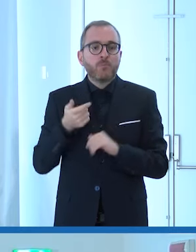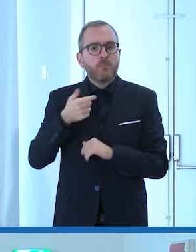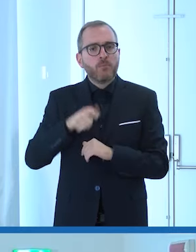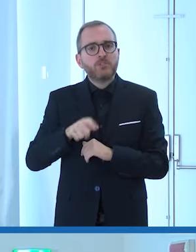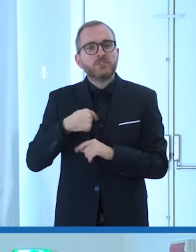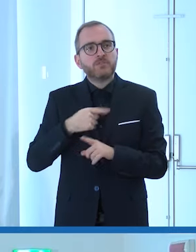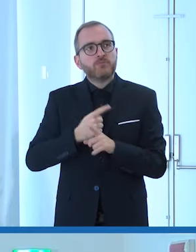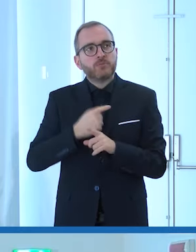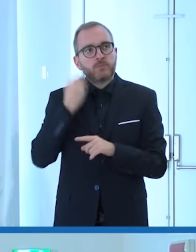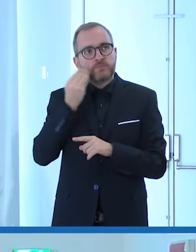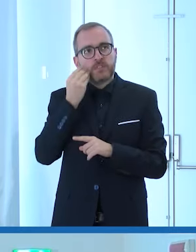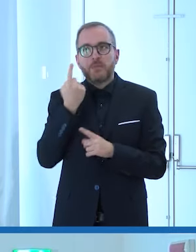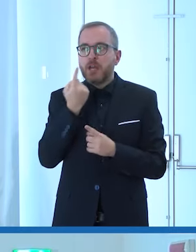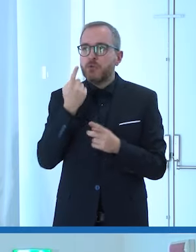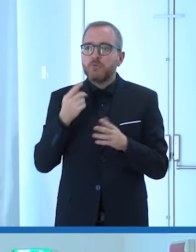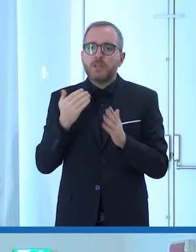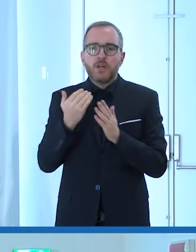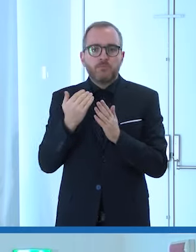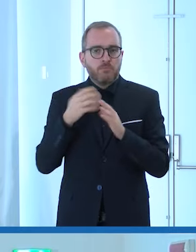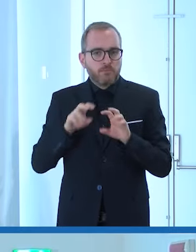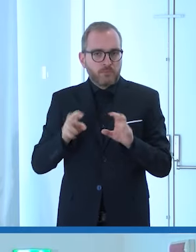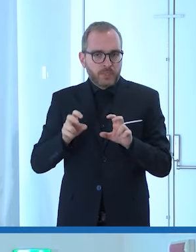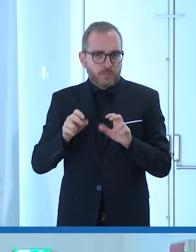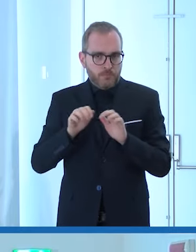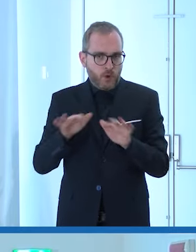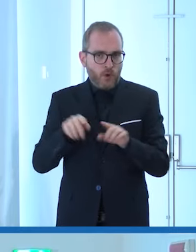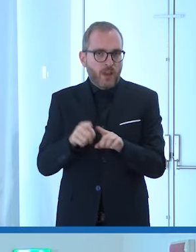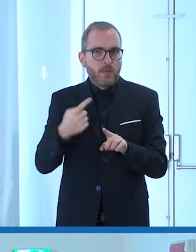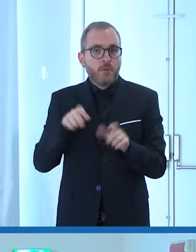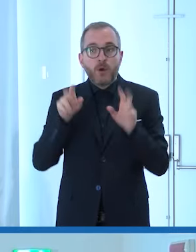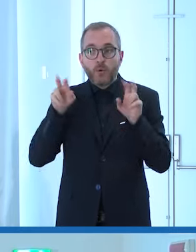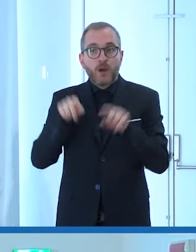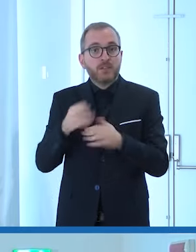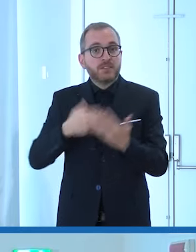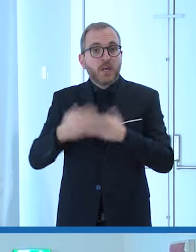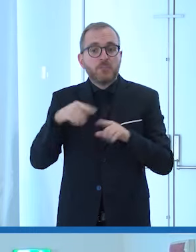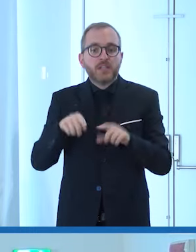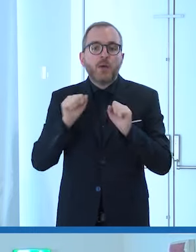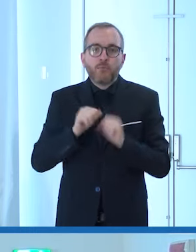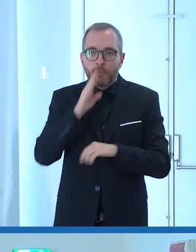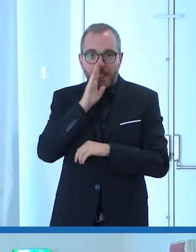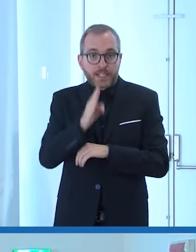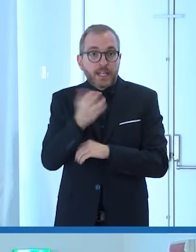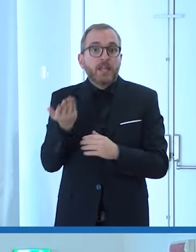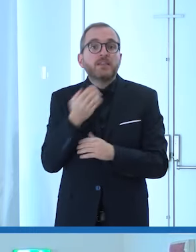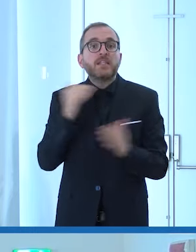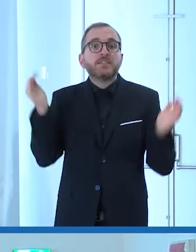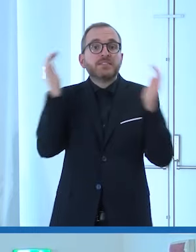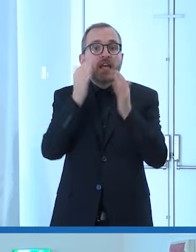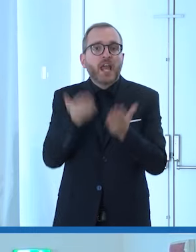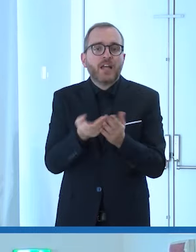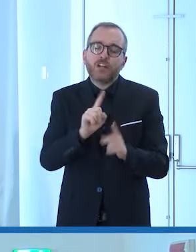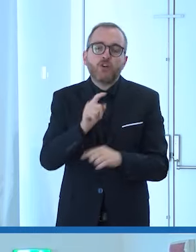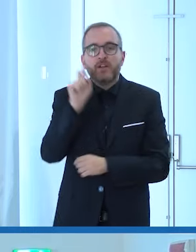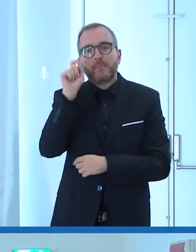una trasmissione sulla disabilità può essere mandata in onda in prima serata e non a